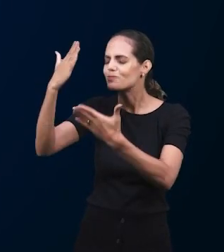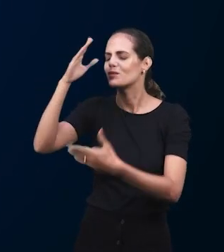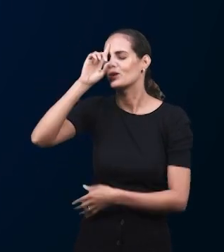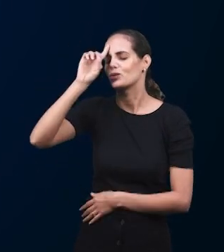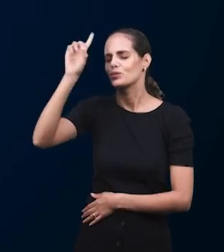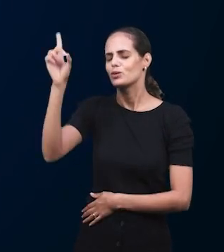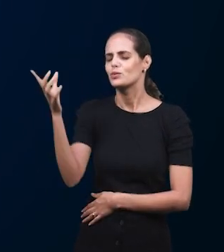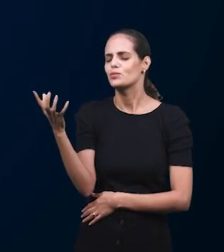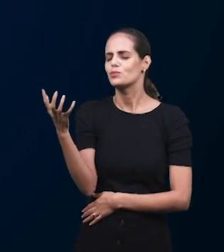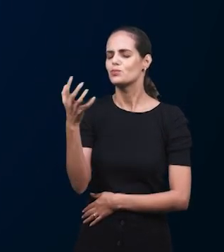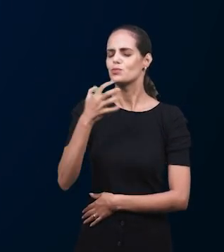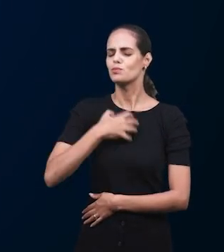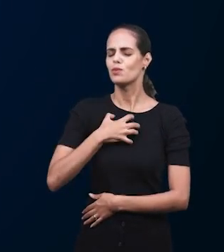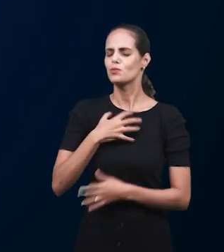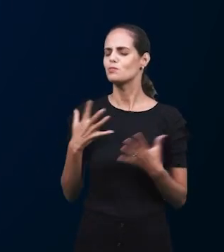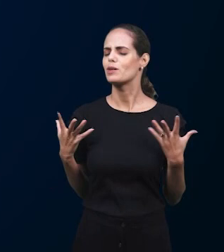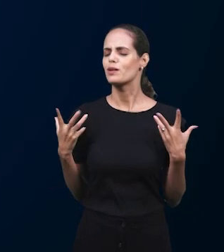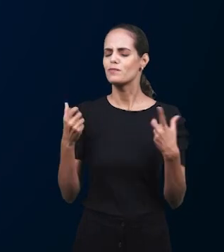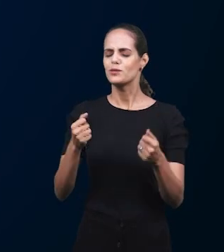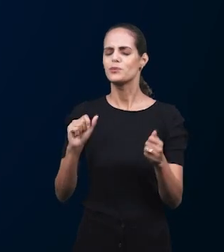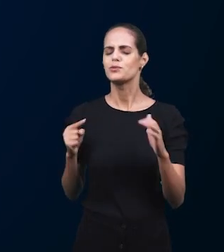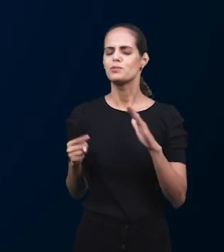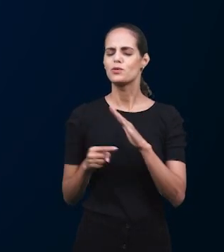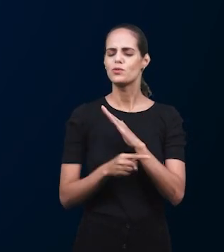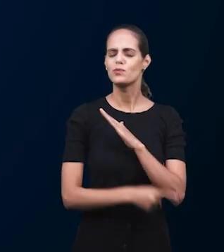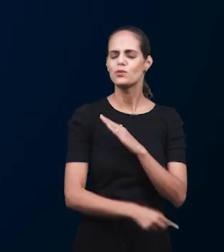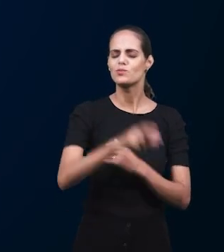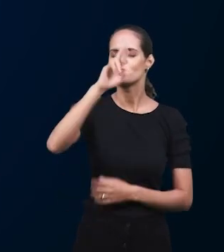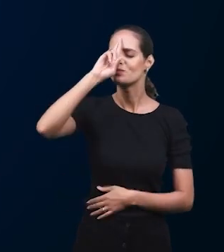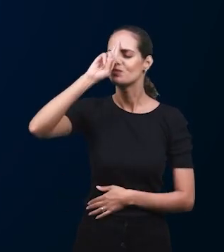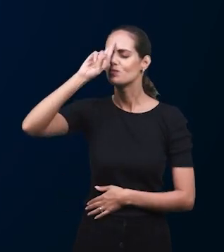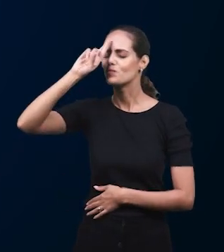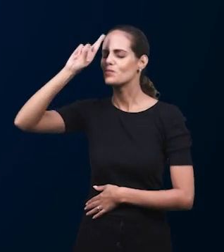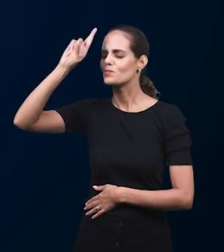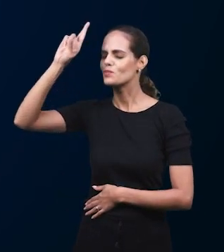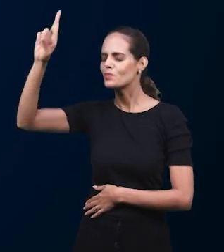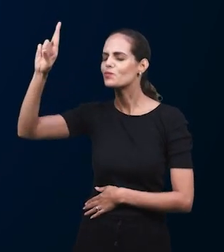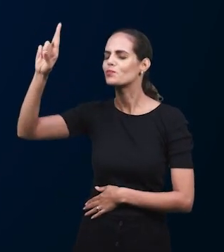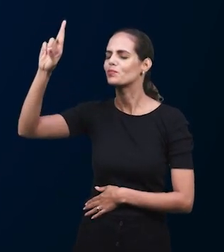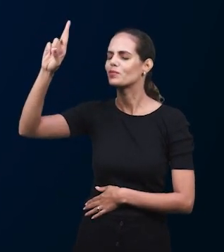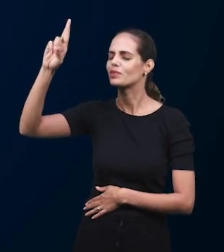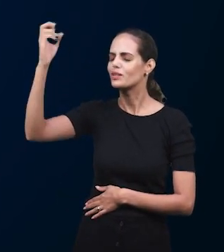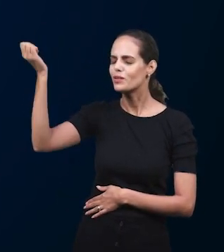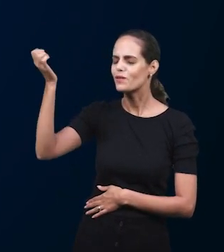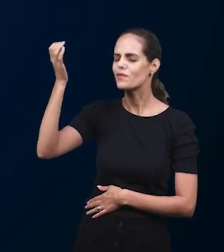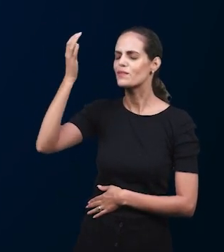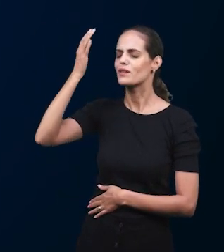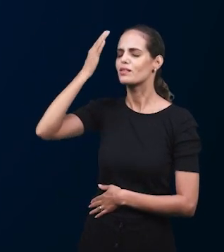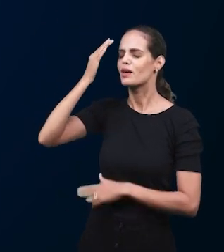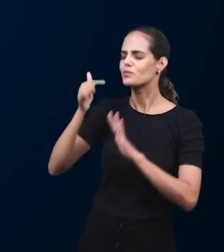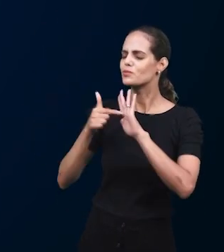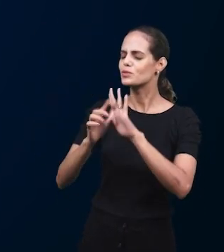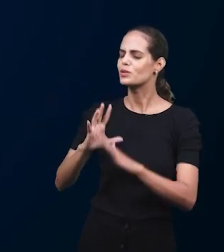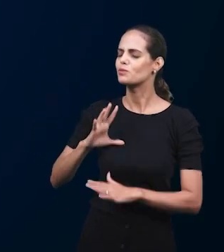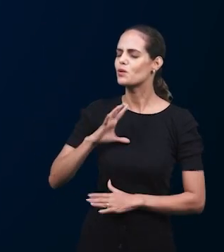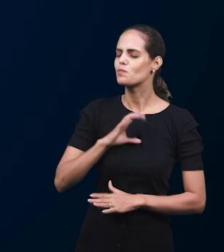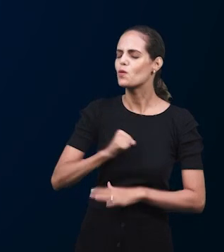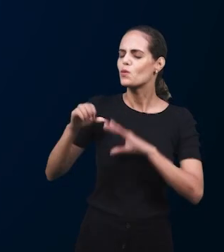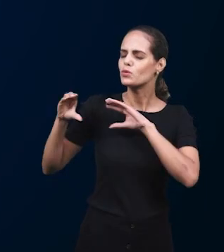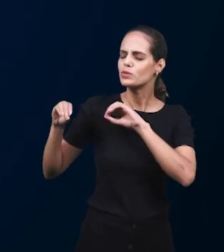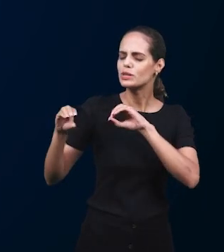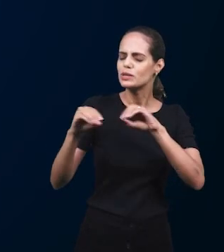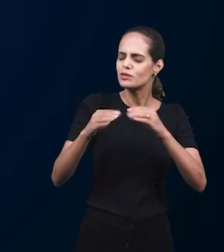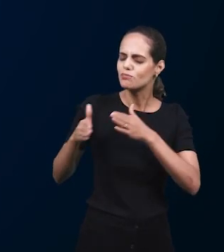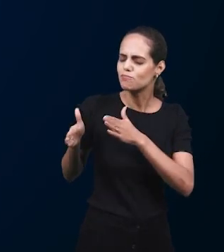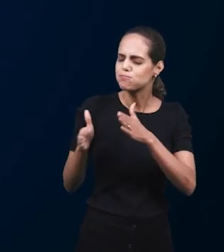ибо чудесным образом, Господь, Ты показал нам Твою любовь к нам, научая нас ходить в Твоем присутствии, помоги